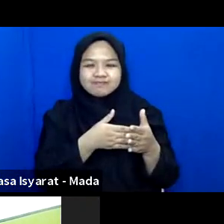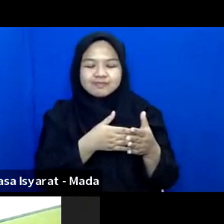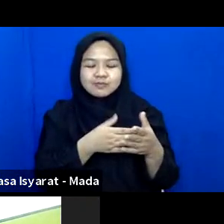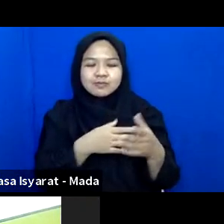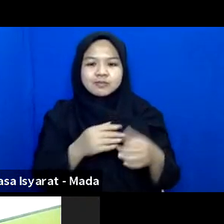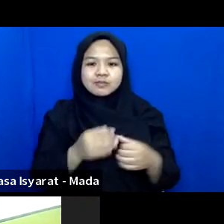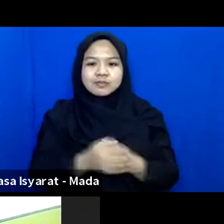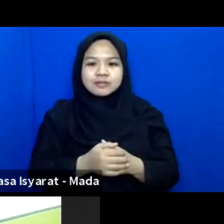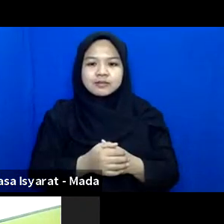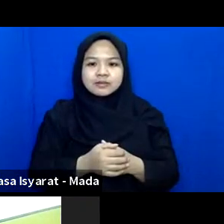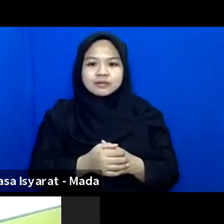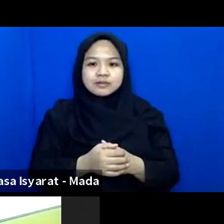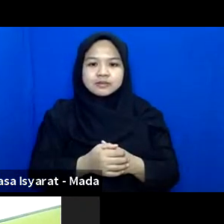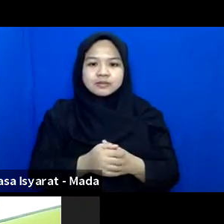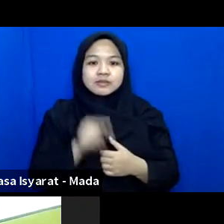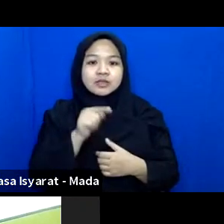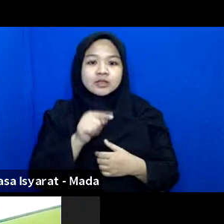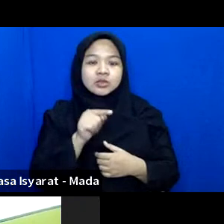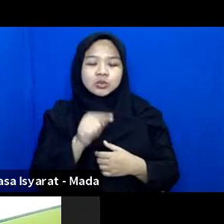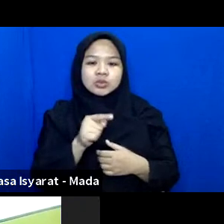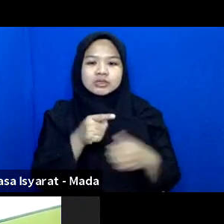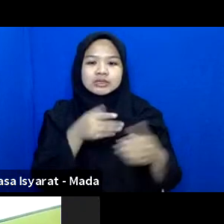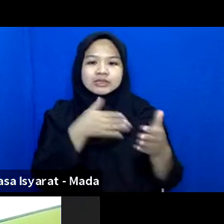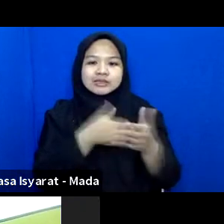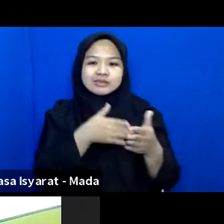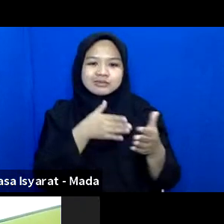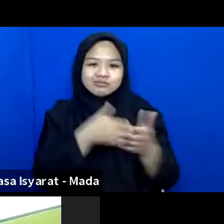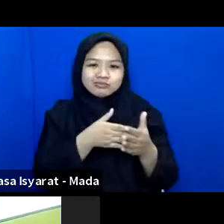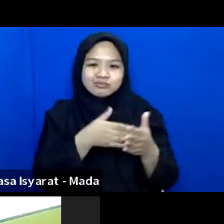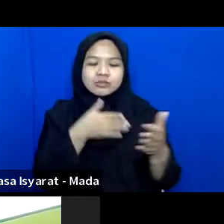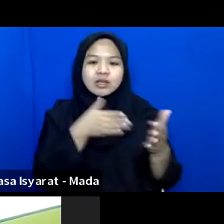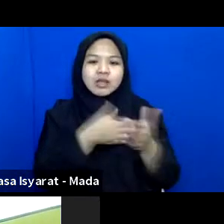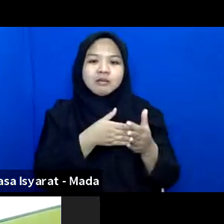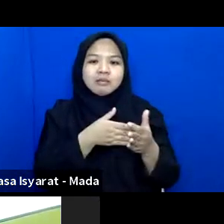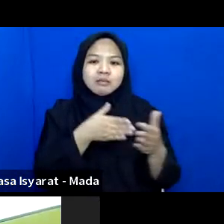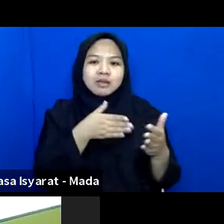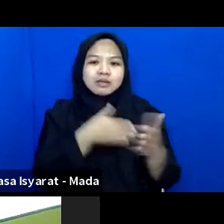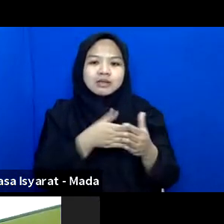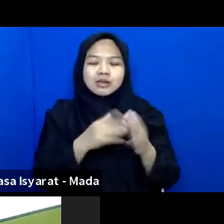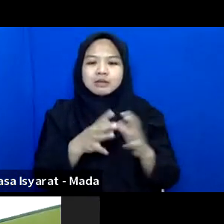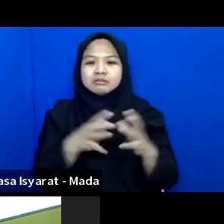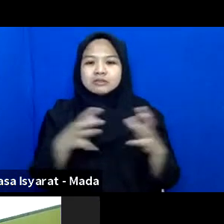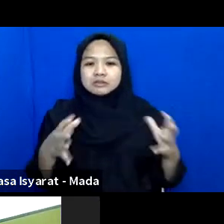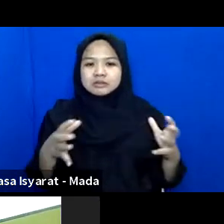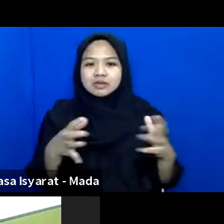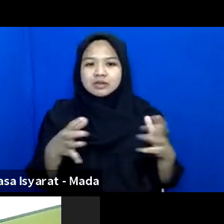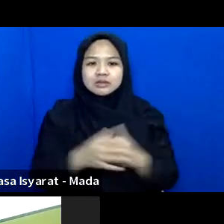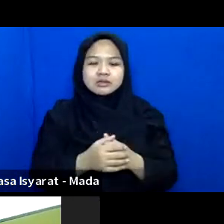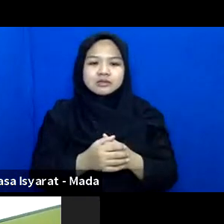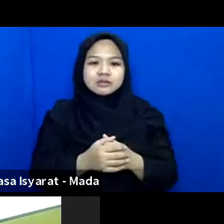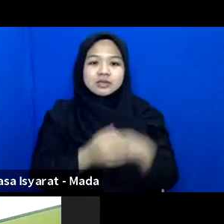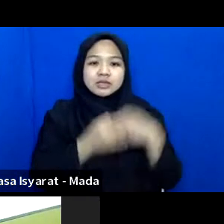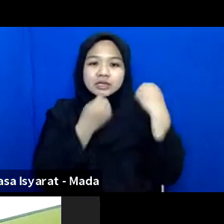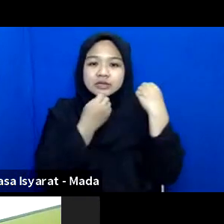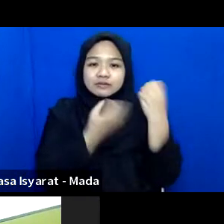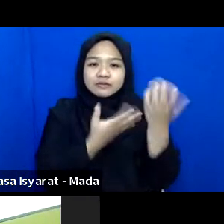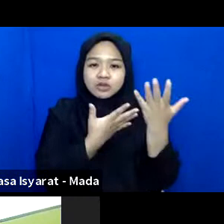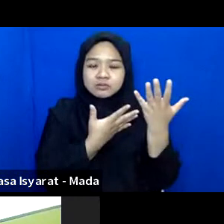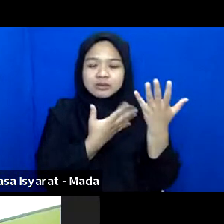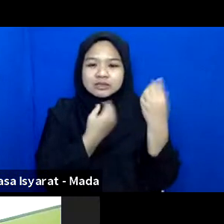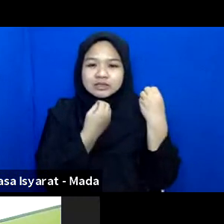Itu Yang Menjadi Kendala Yang Menjadi Hambatan Yang Paling Besar Kemudian Informasi